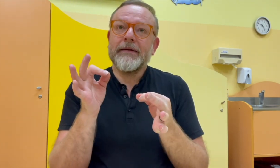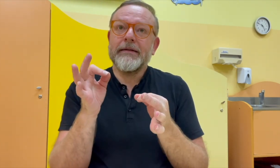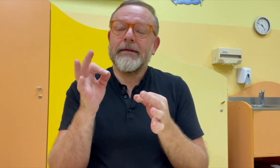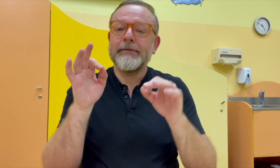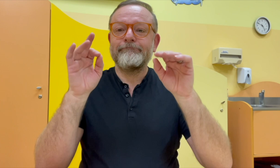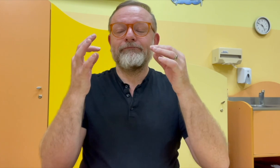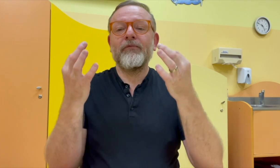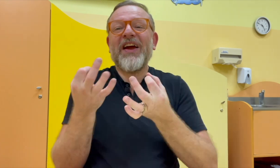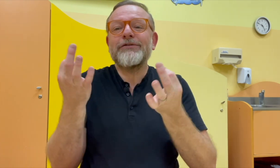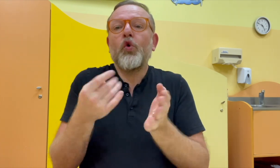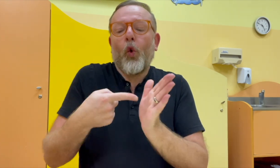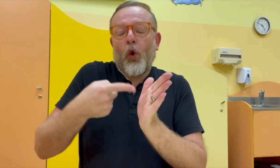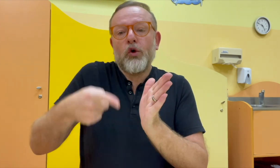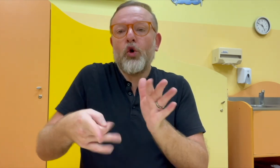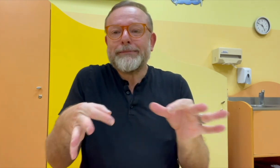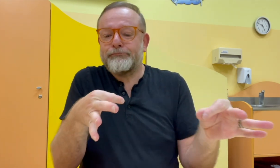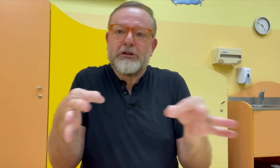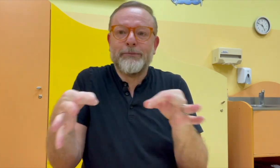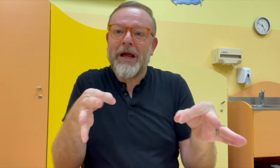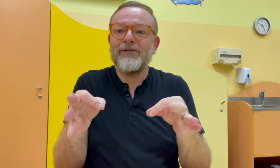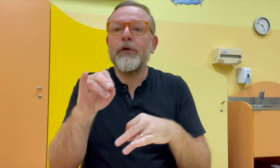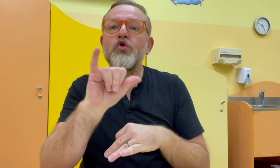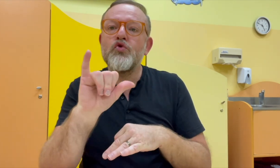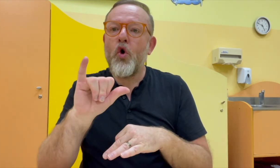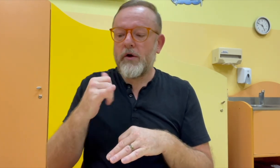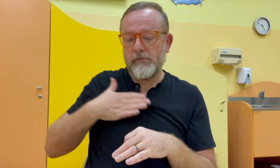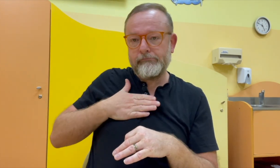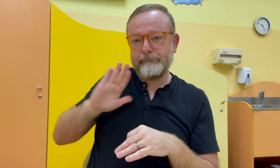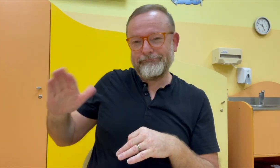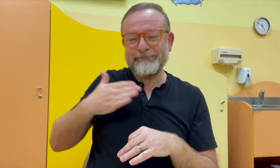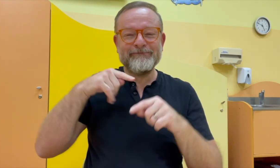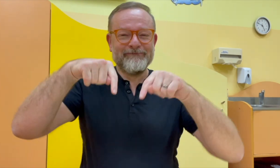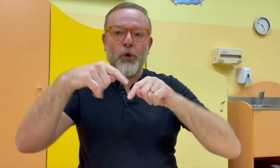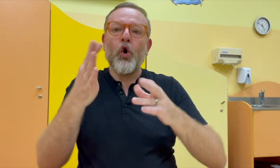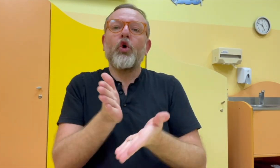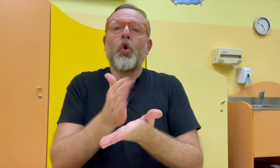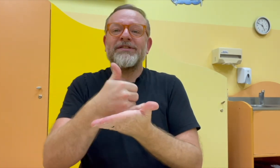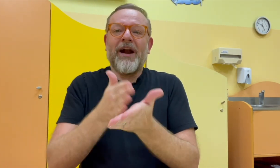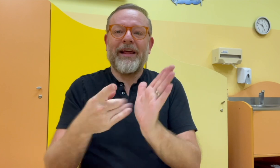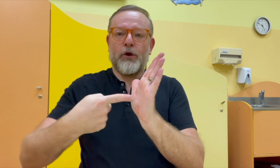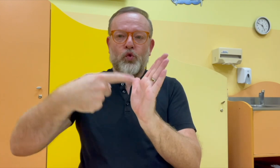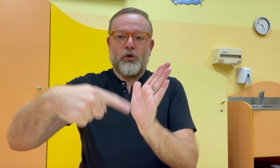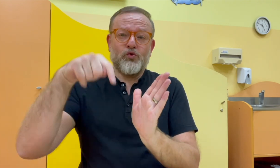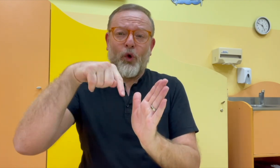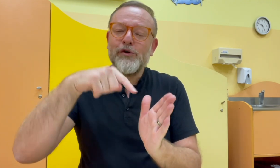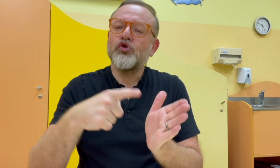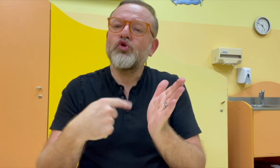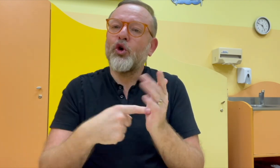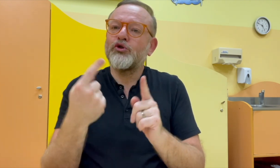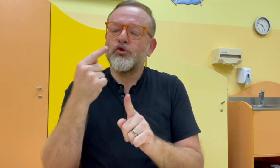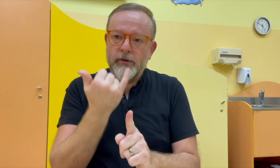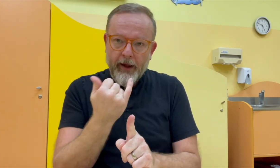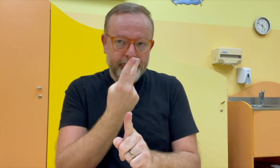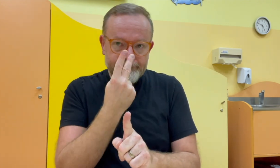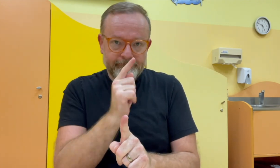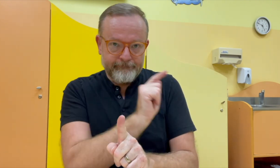Co se týká další věci, tak je příprava učitelů. A tam je potřeba to